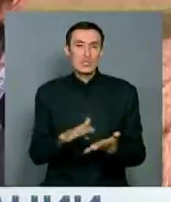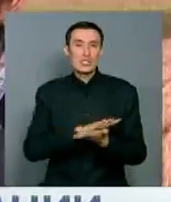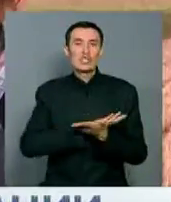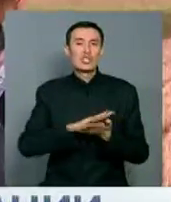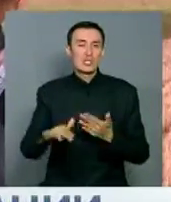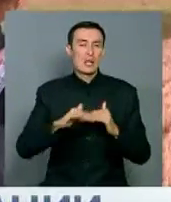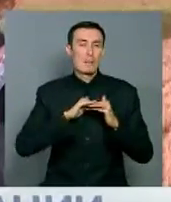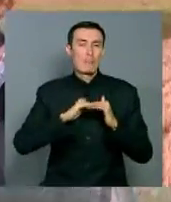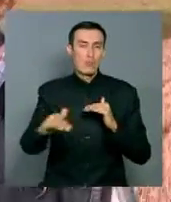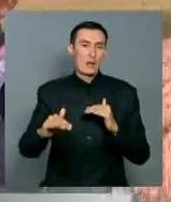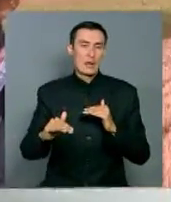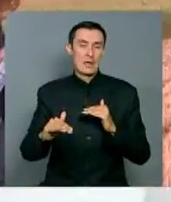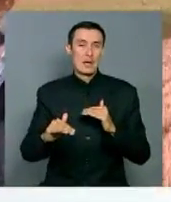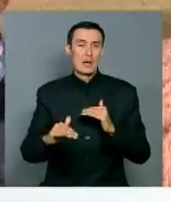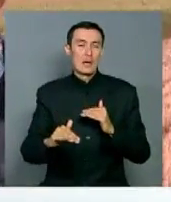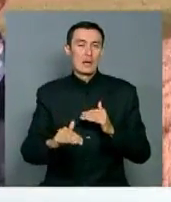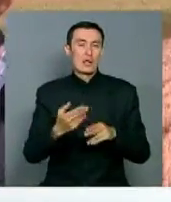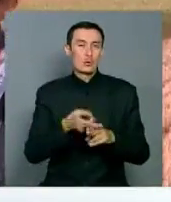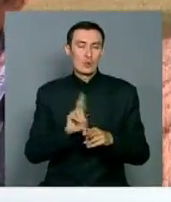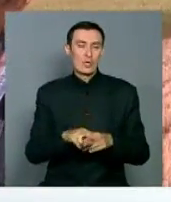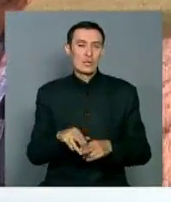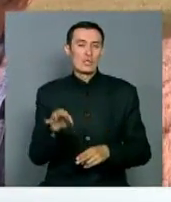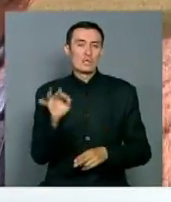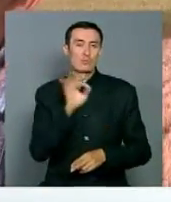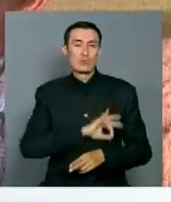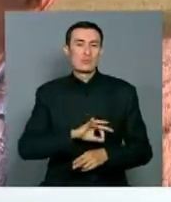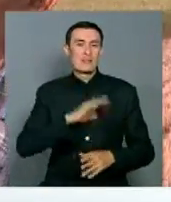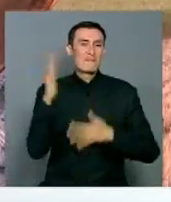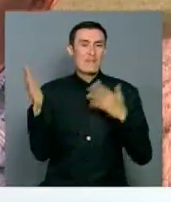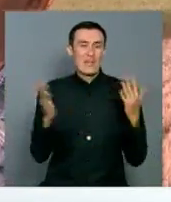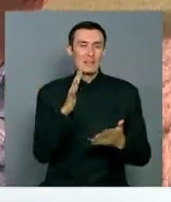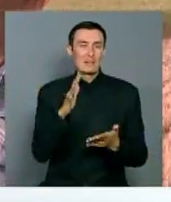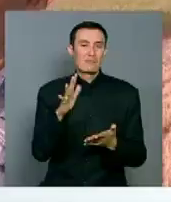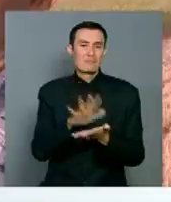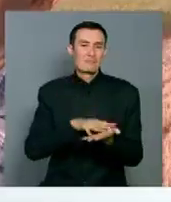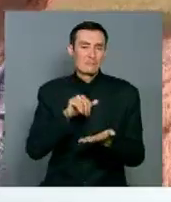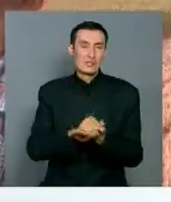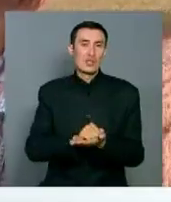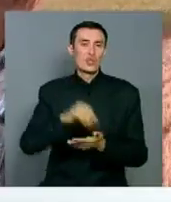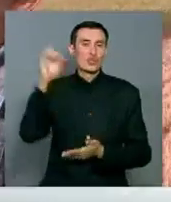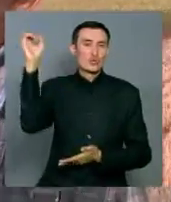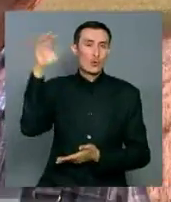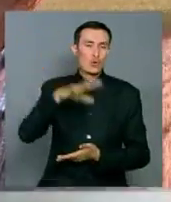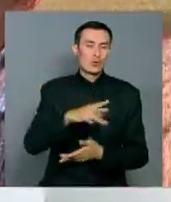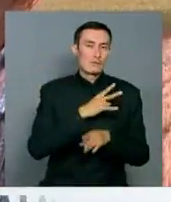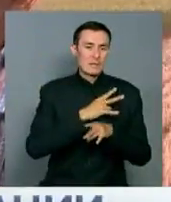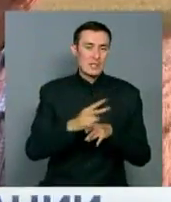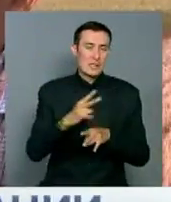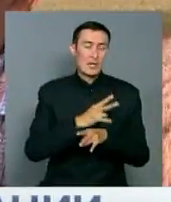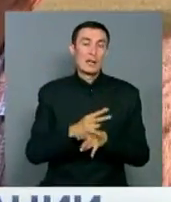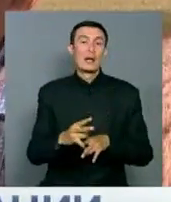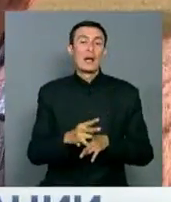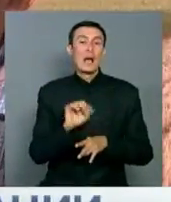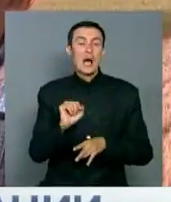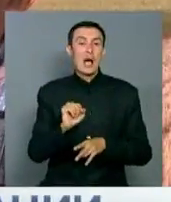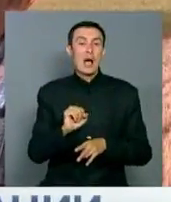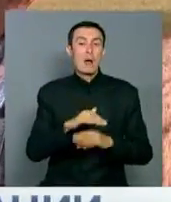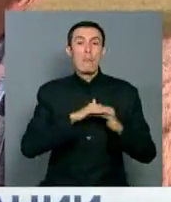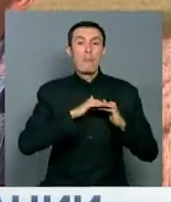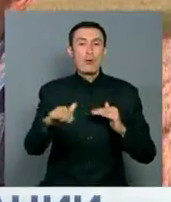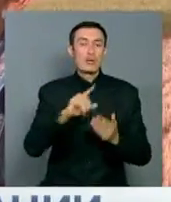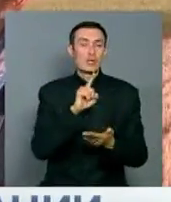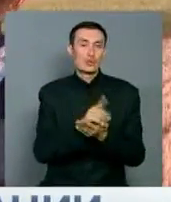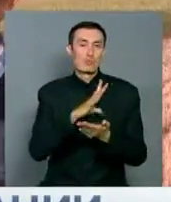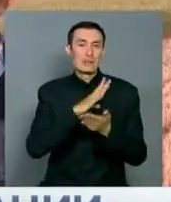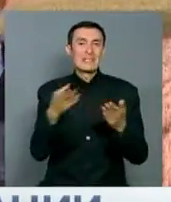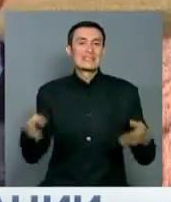поле пашни, которое подвергается ветровой эрозии, солнечному разрушению под действием солнца, а поле должно быть